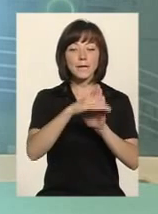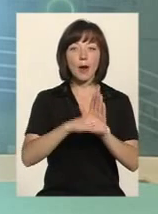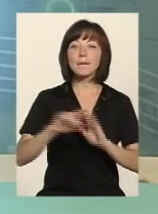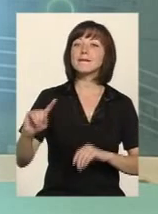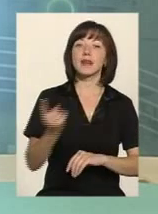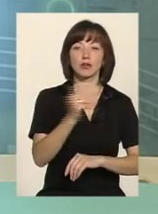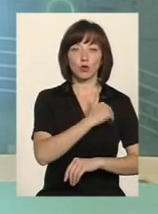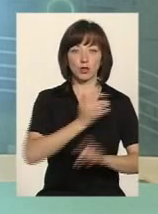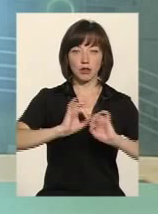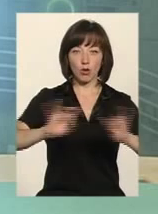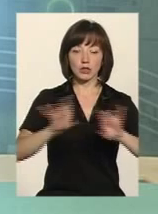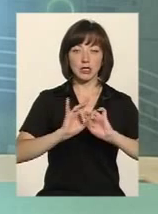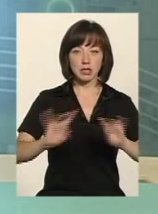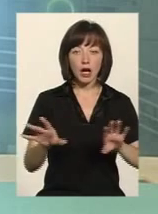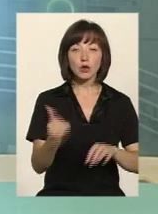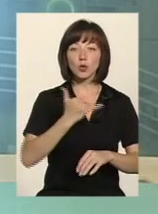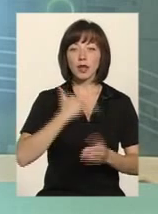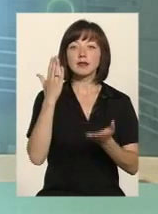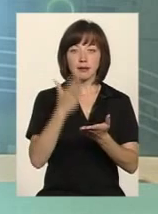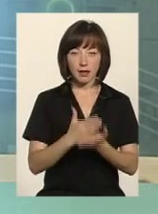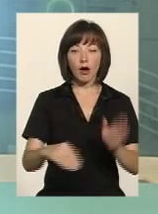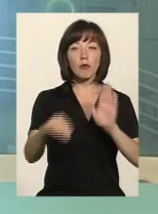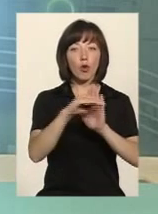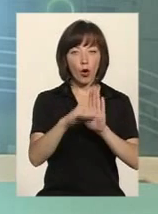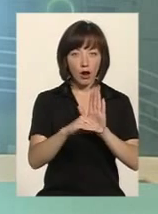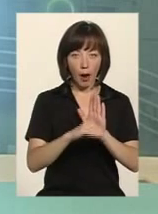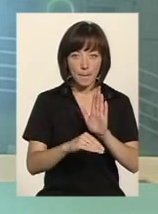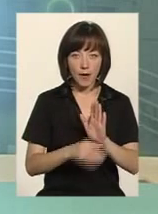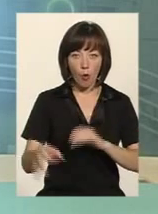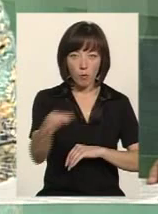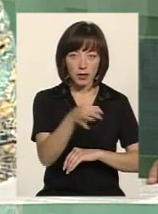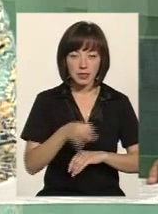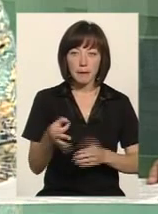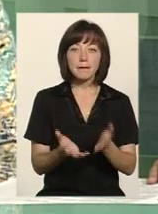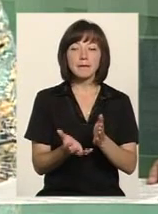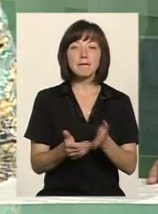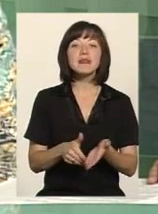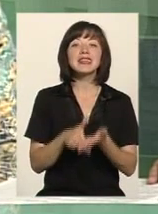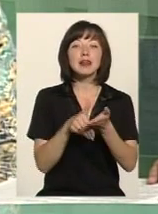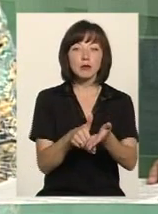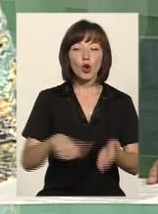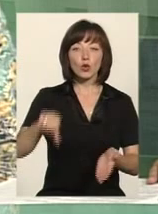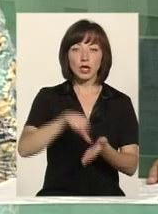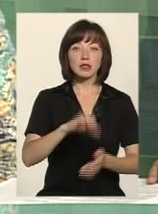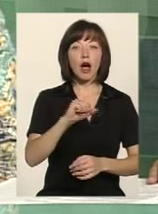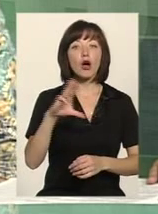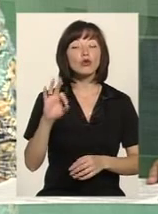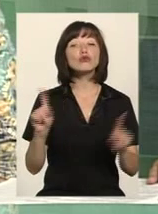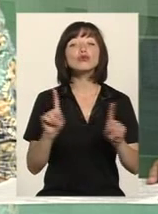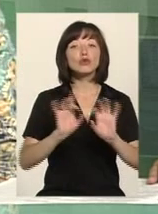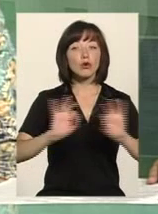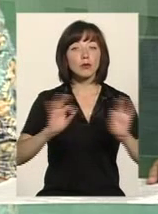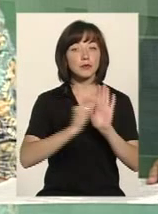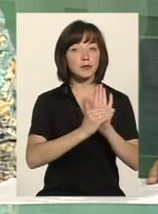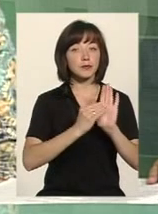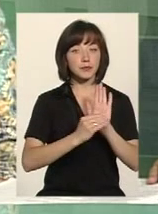Найперше, що хочеться розказати глядачам, у нас є обласна програма підтримки учасників АТО. Що це за програма, що вона обіцяє цим людям? Розкажіть, будь ласка.